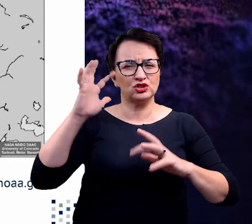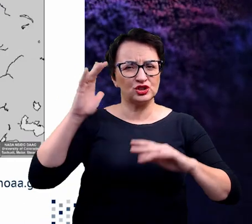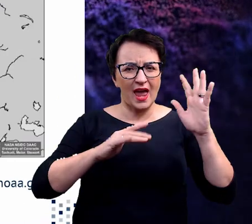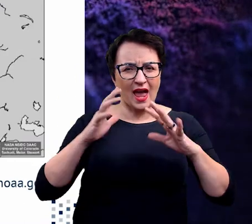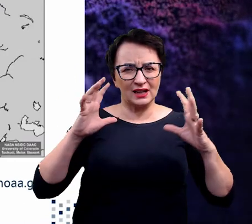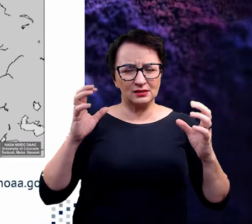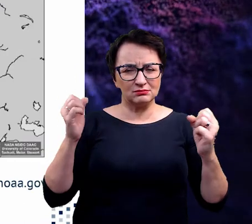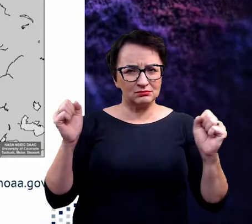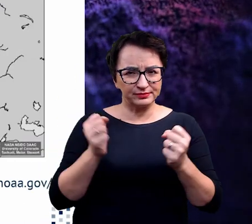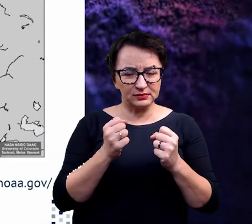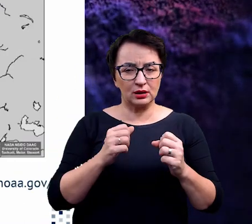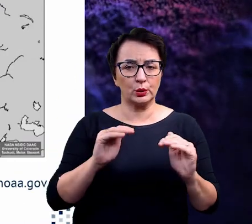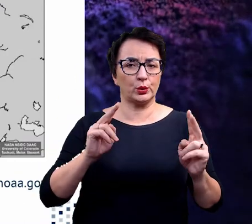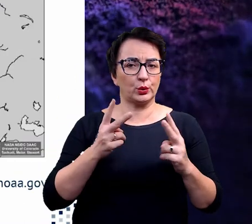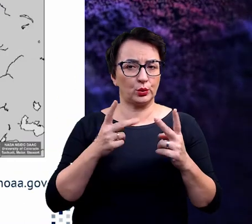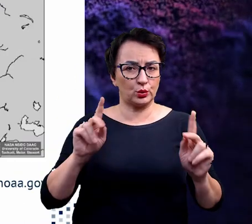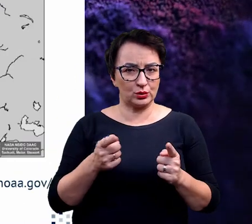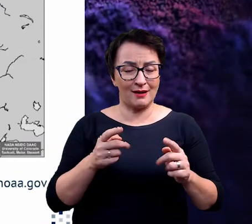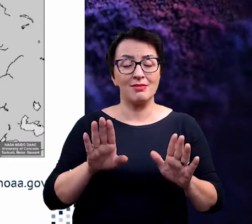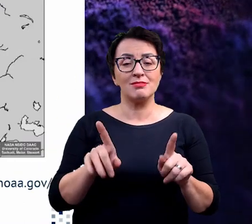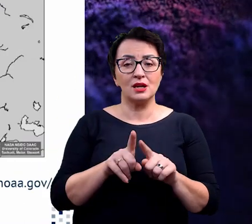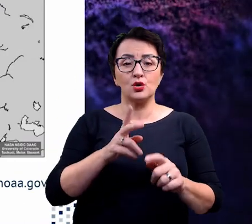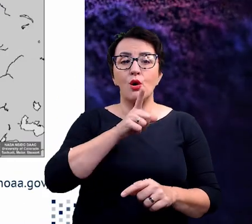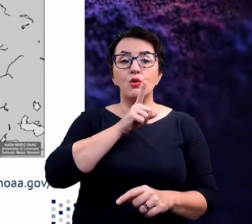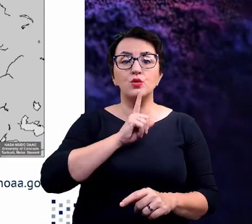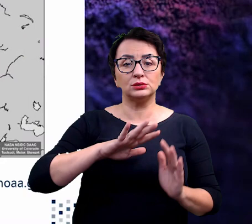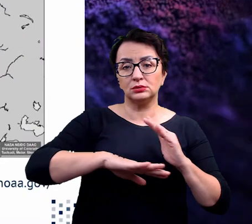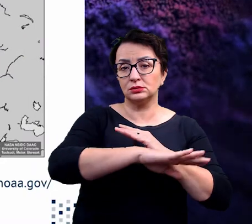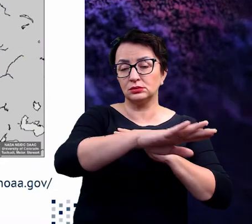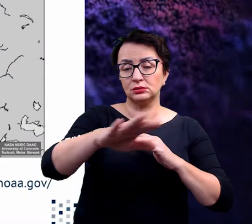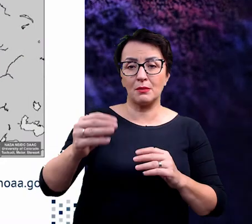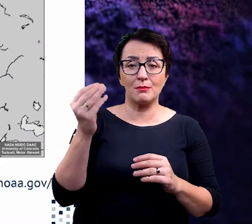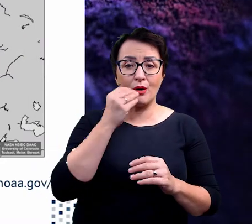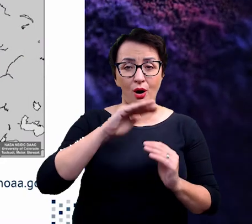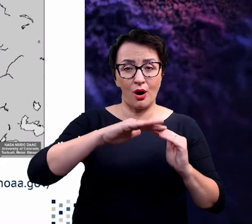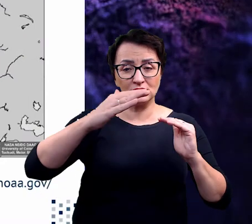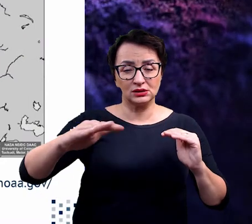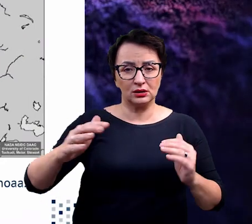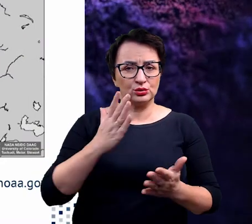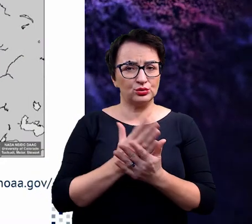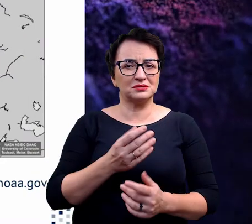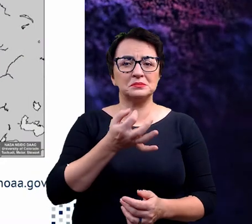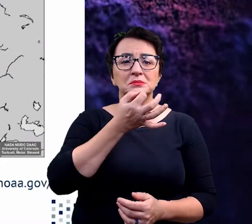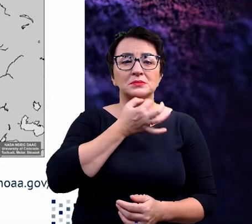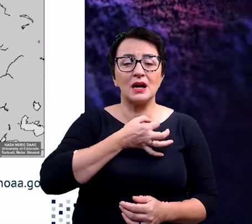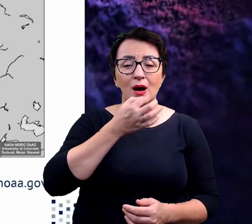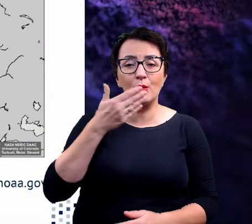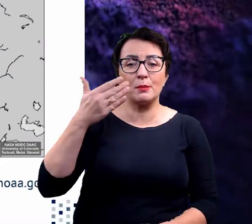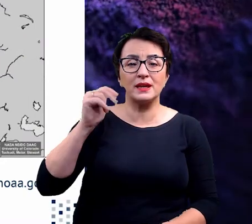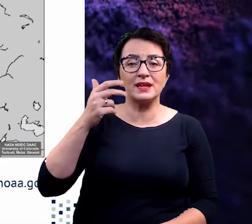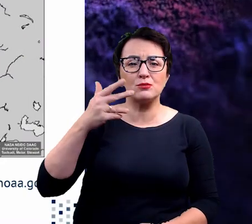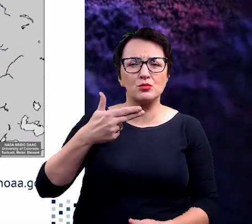lodu morskiego w oceanie arktycznym osiągnął w ostatnich latach absolutne minimum, które wcześniej było nienotowane, przynajmniej w okresie, kiedy